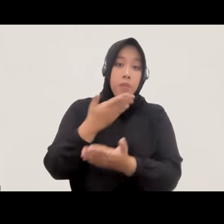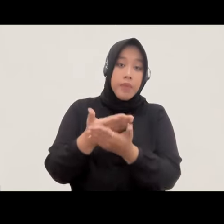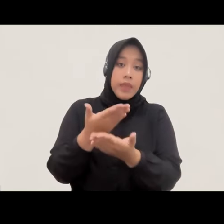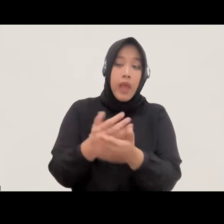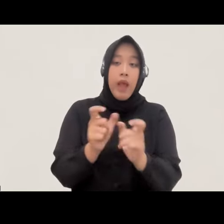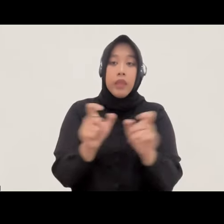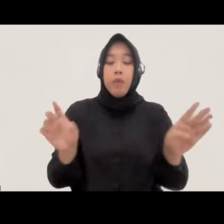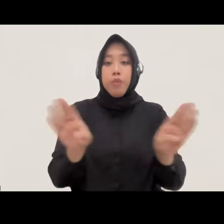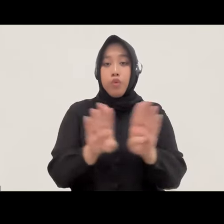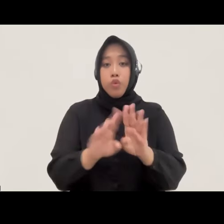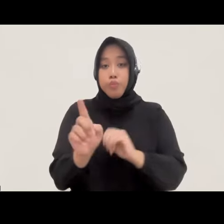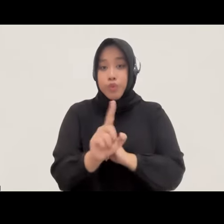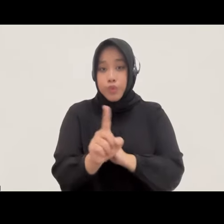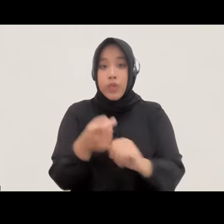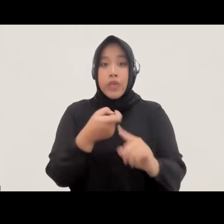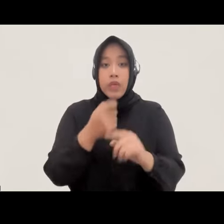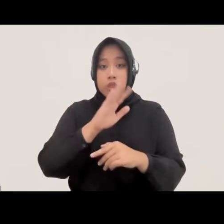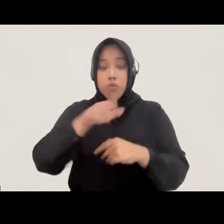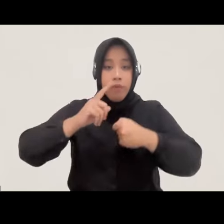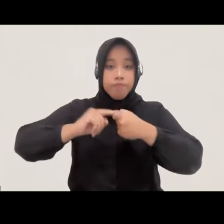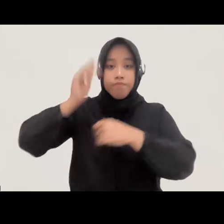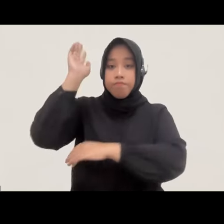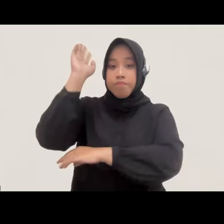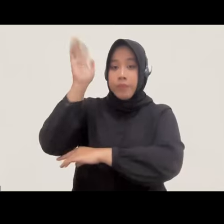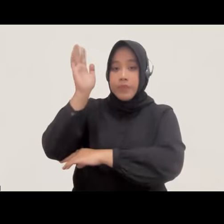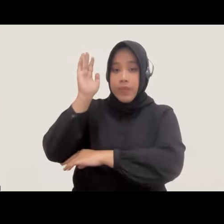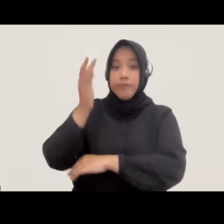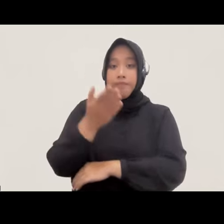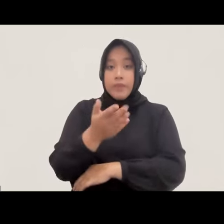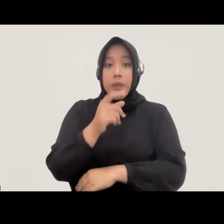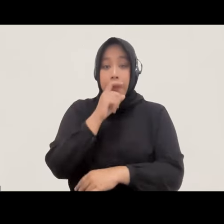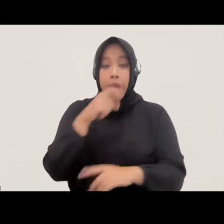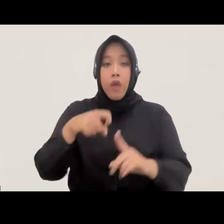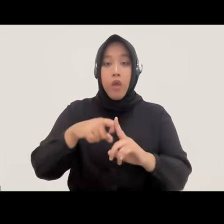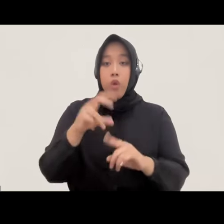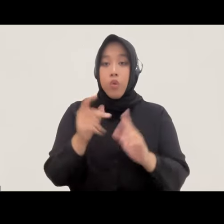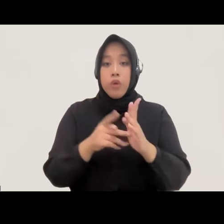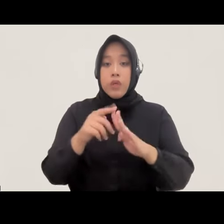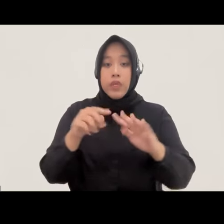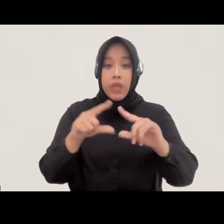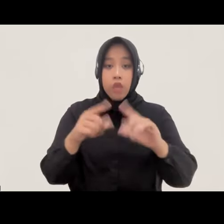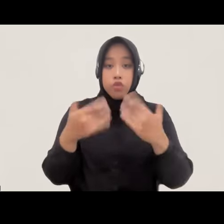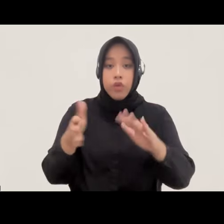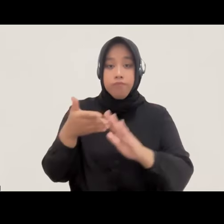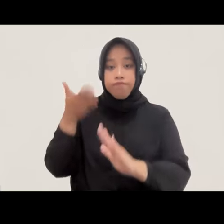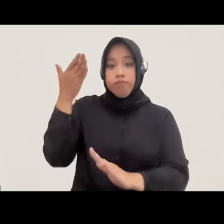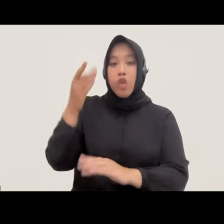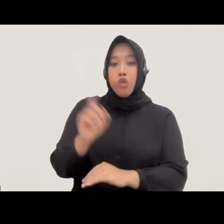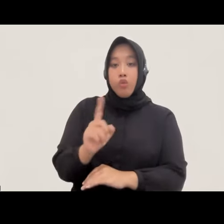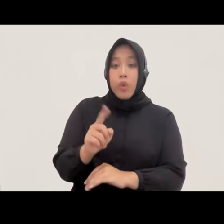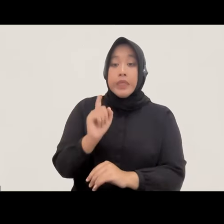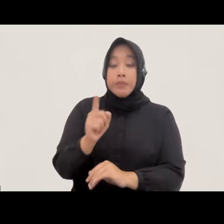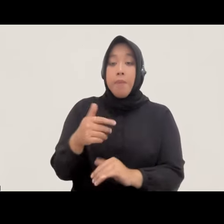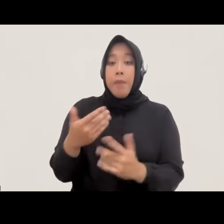statement dari para pembicara mungkin Bang Kurnia sudah izin untuk meninggalkan acara duluan karena ada